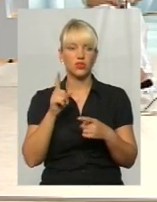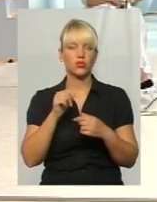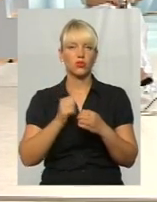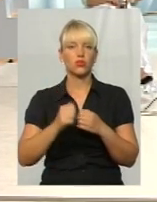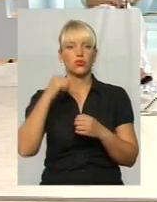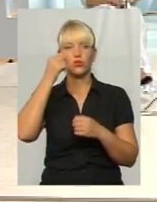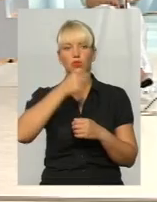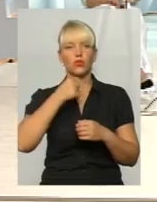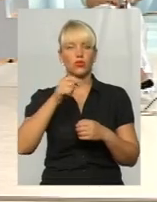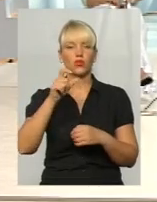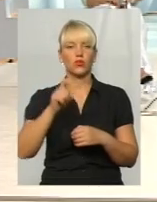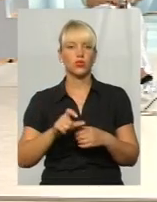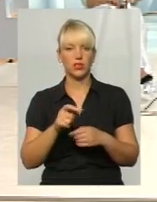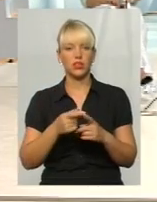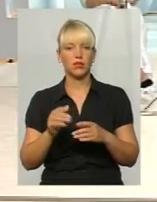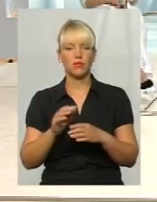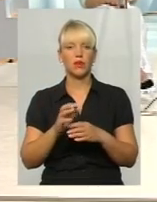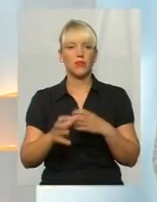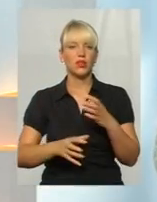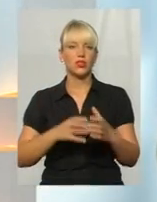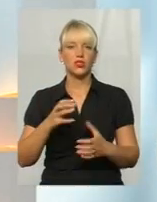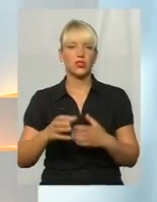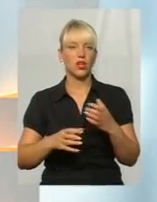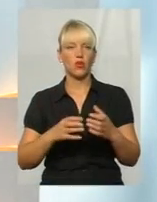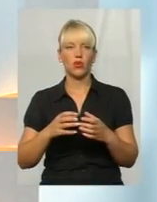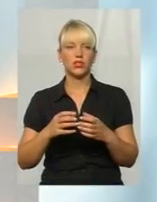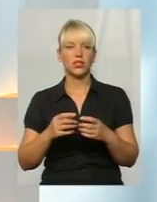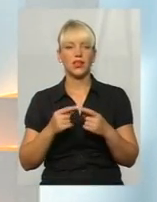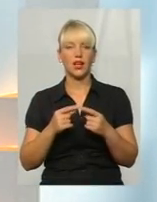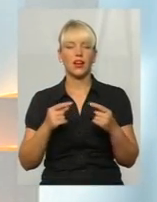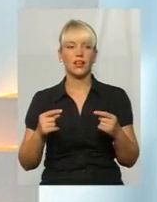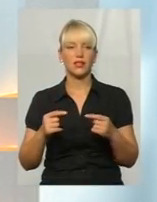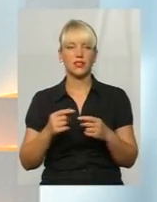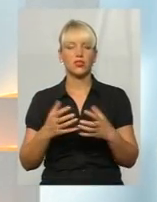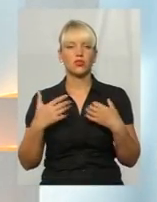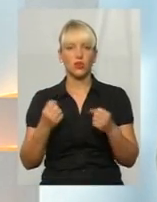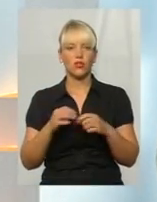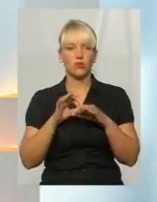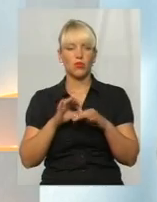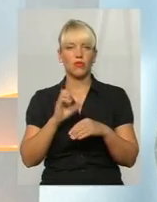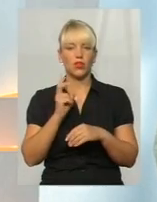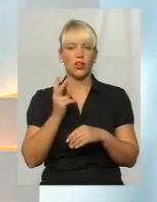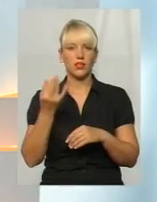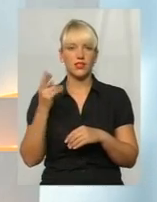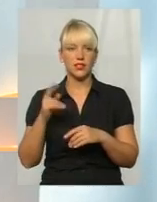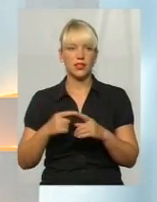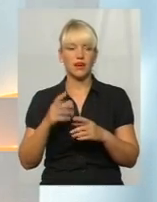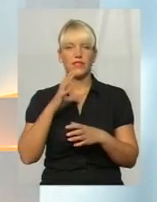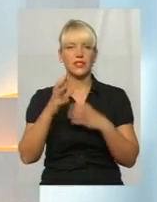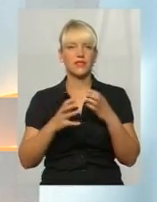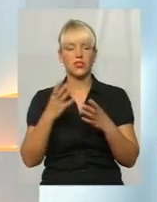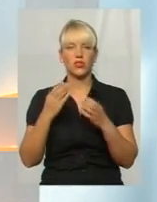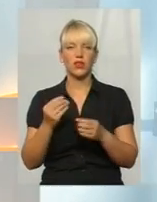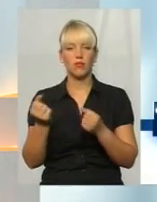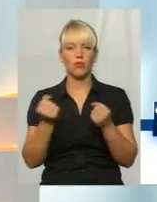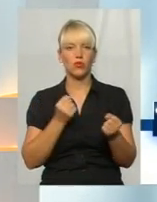року в Україні Міжнародний альянс громадського здоров'я проводить акції до світнього дня боротьби з гепатитом С.